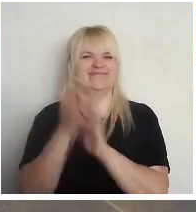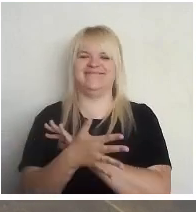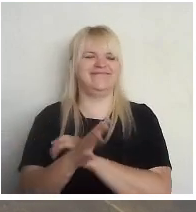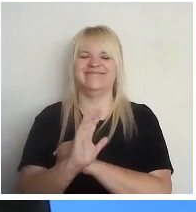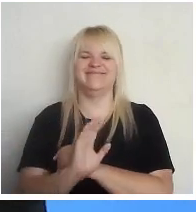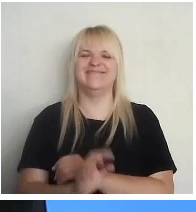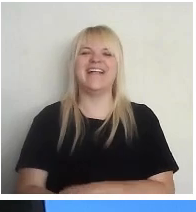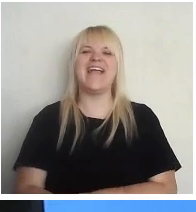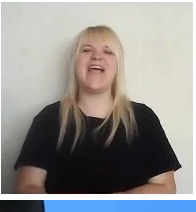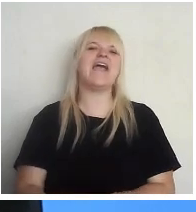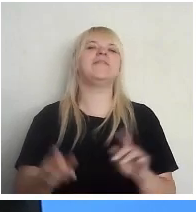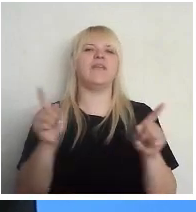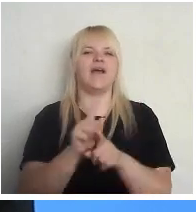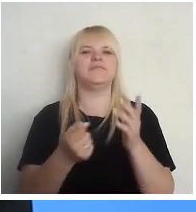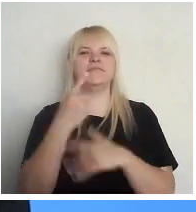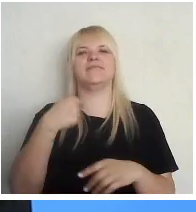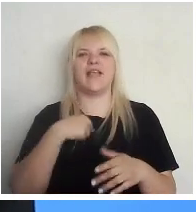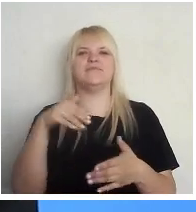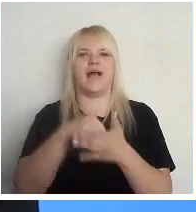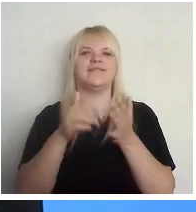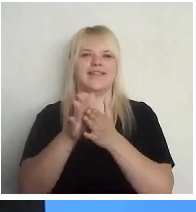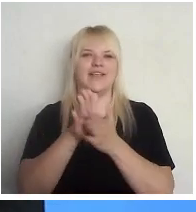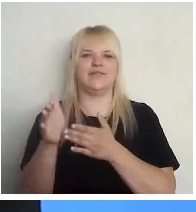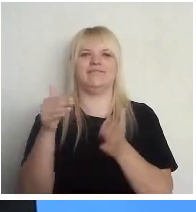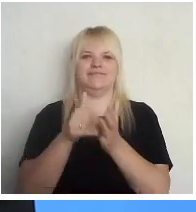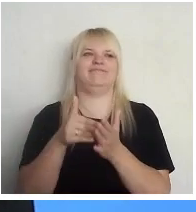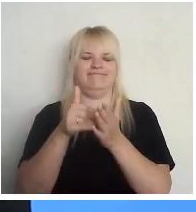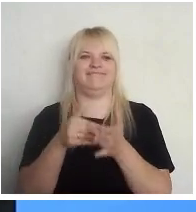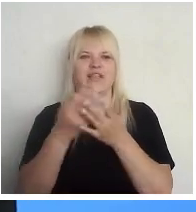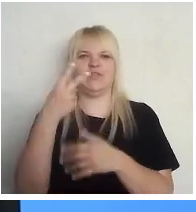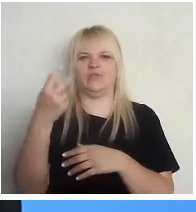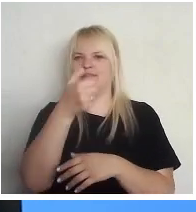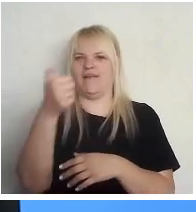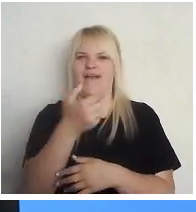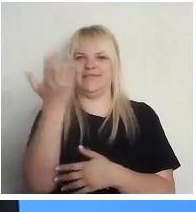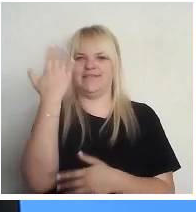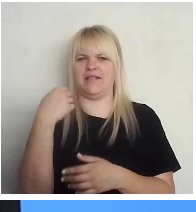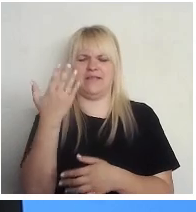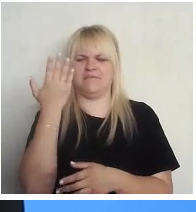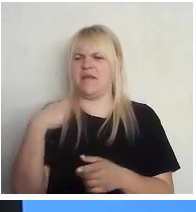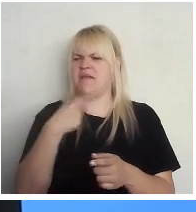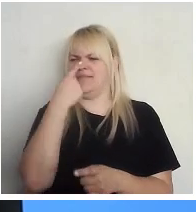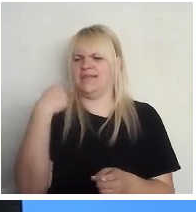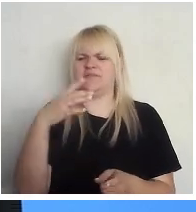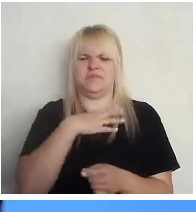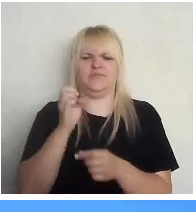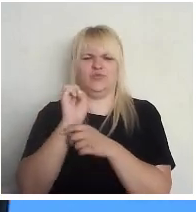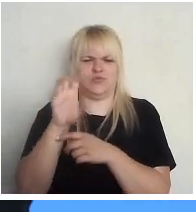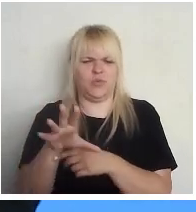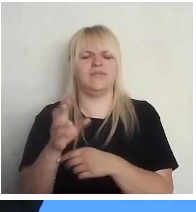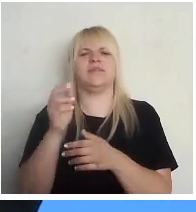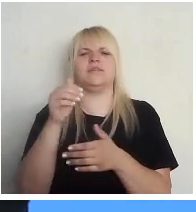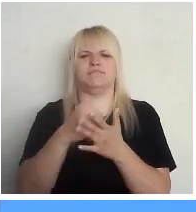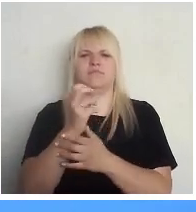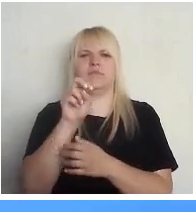Es izrādās, esmu iestrāguši pastu lietošanas paredamu 20 gadu cenā pagātnē. Man nesen kaut ko vajadzēja aizsūtīt, un es pamanīju, ka nav